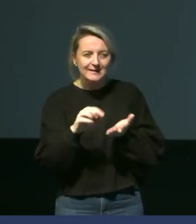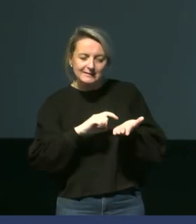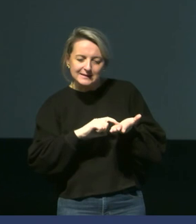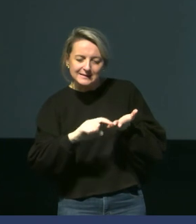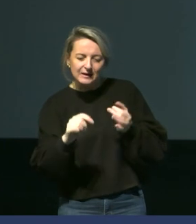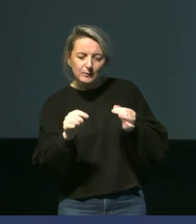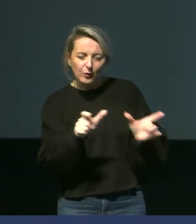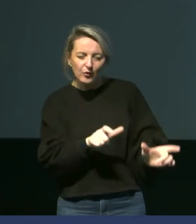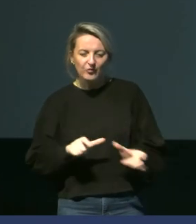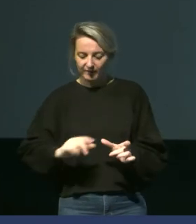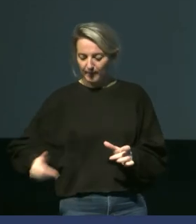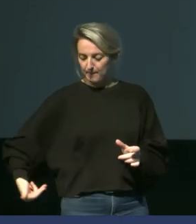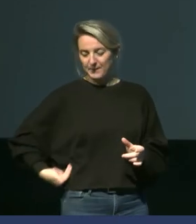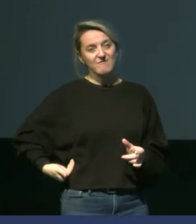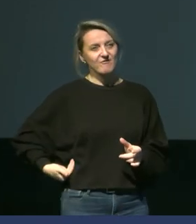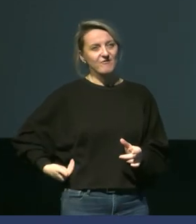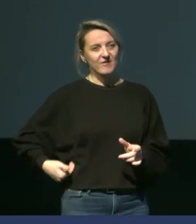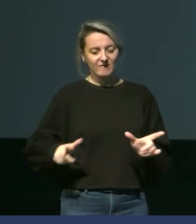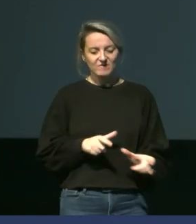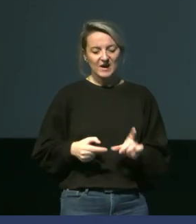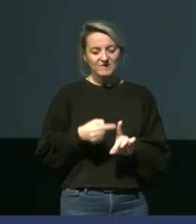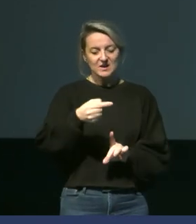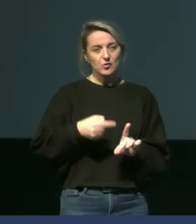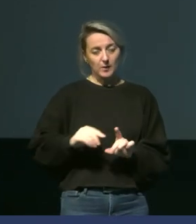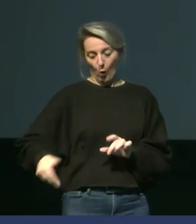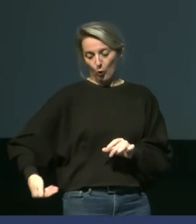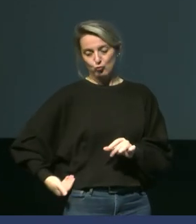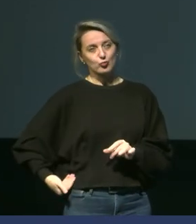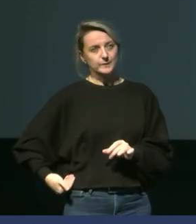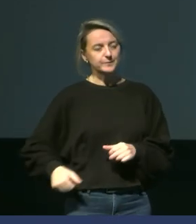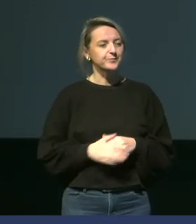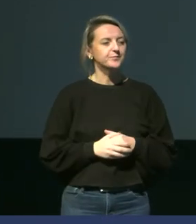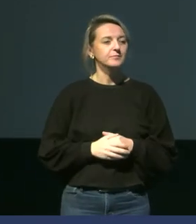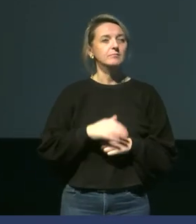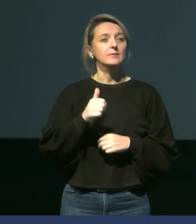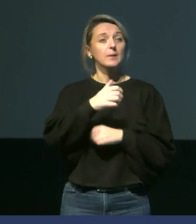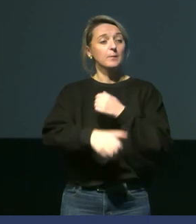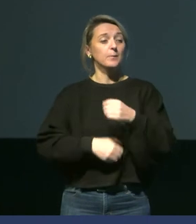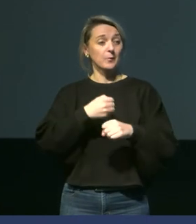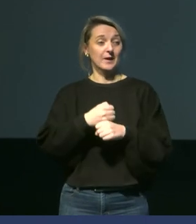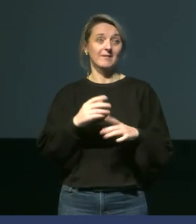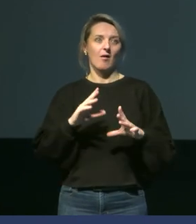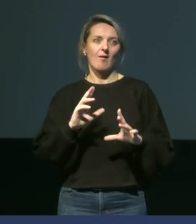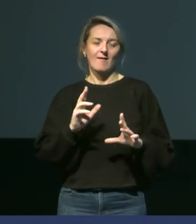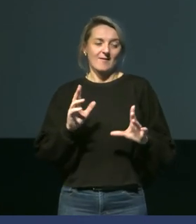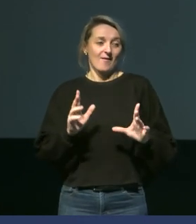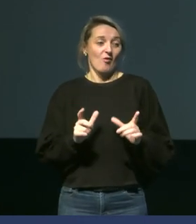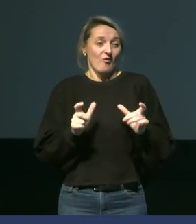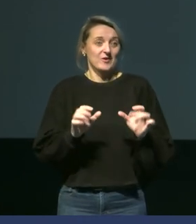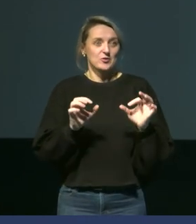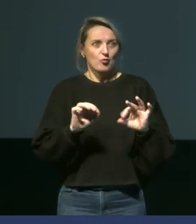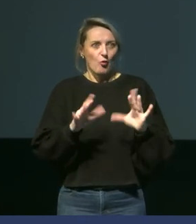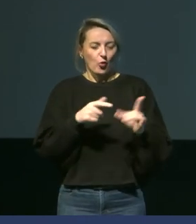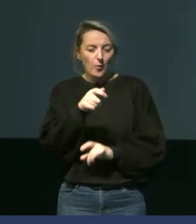température en sous-cutanée au niveau du tissu à des sous-cutanés. Et puis, pour la première année, on a pu mesurer la